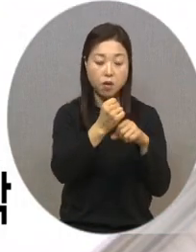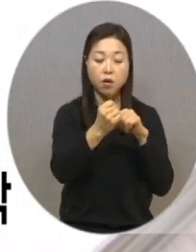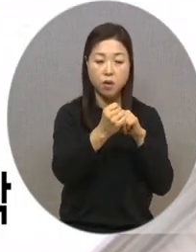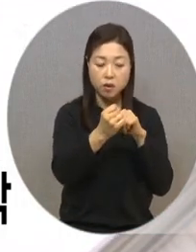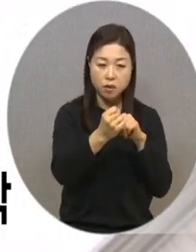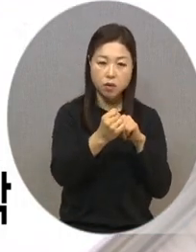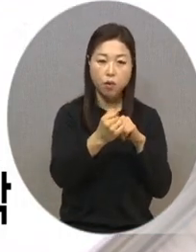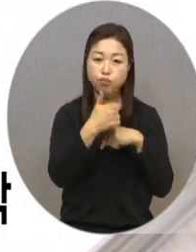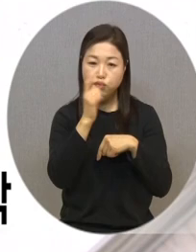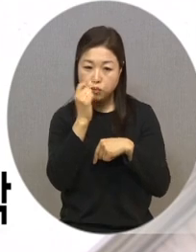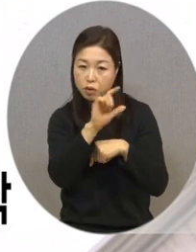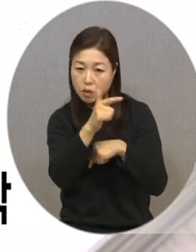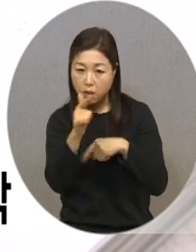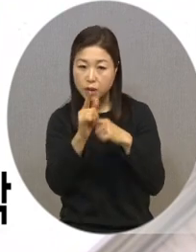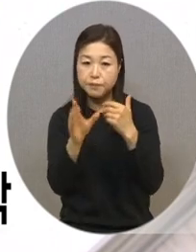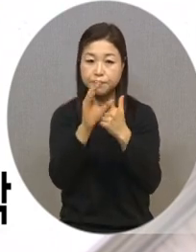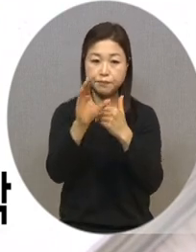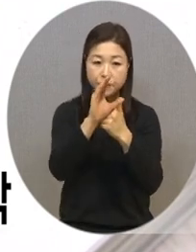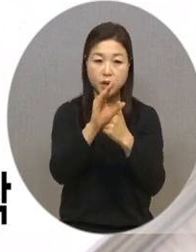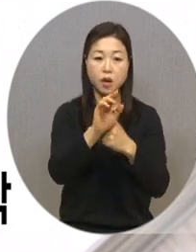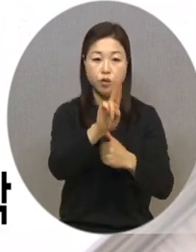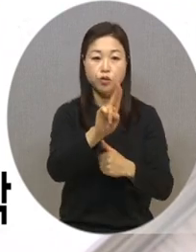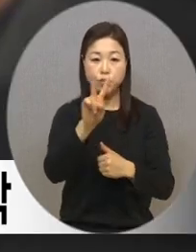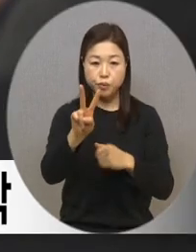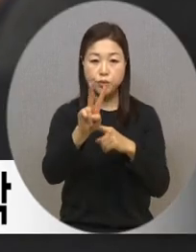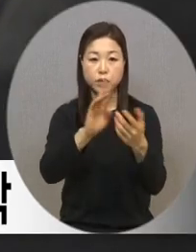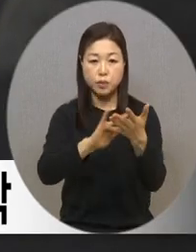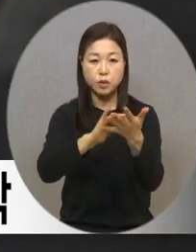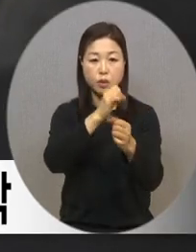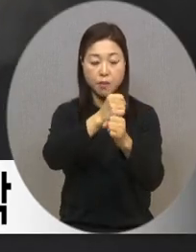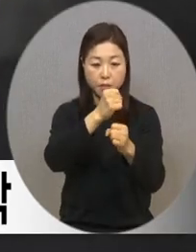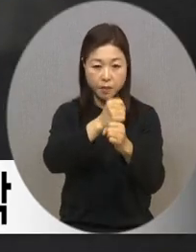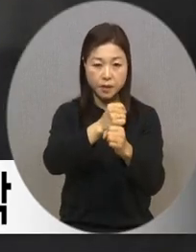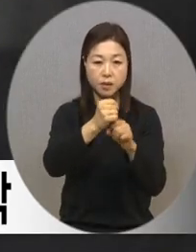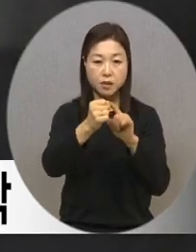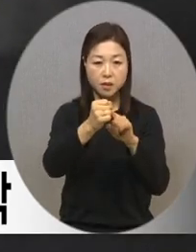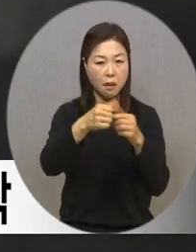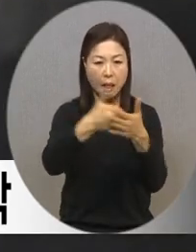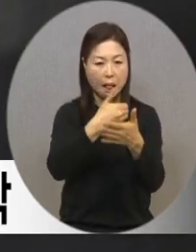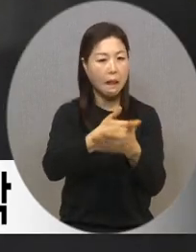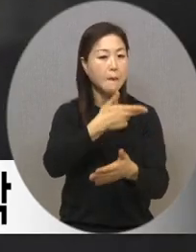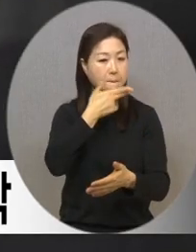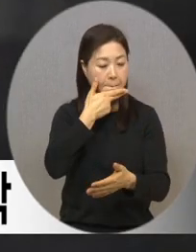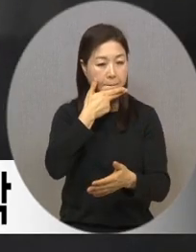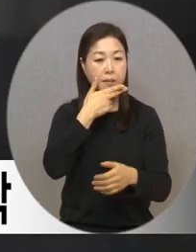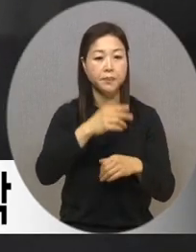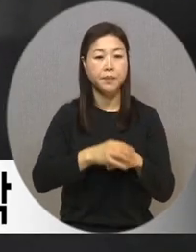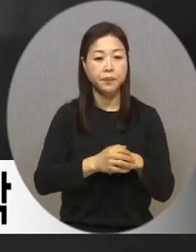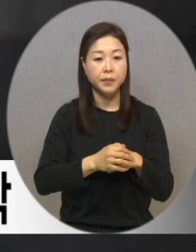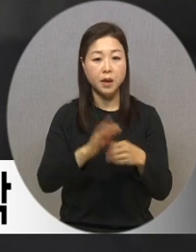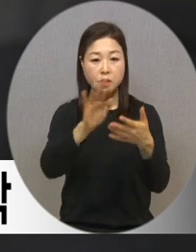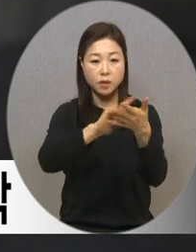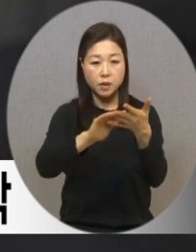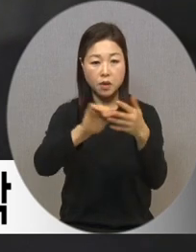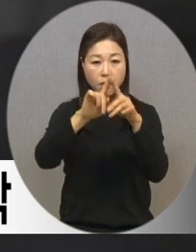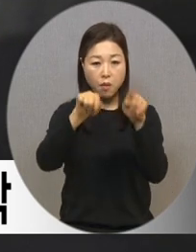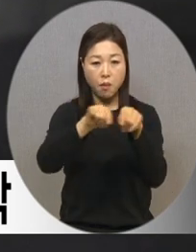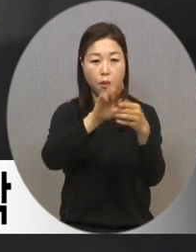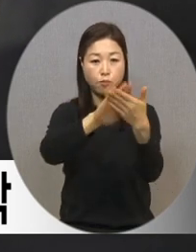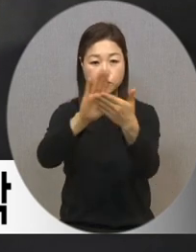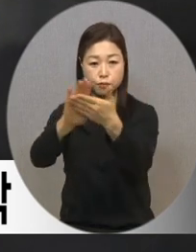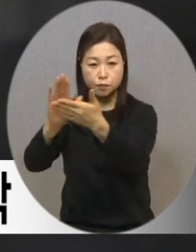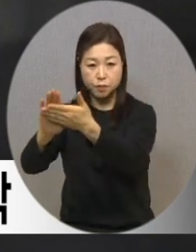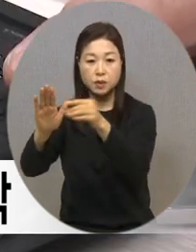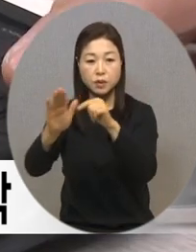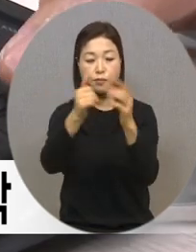부분을 보완하고 모두 UV점자로 제작해 내구성을 강화했습니다. 또한 촉각 스티커는 일상 속에서 쓰는